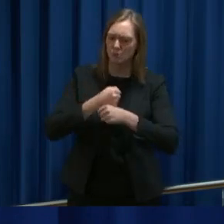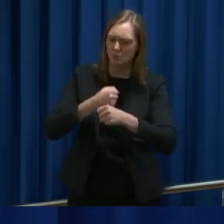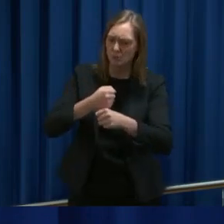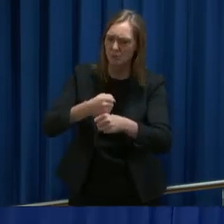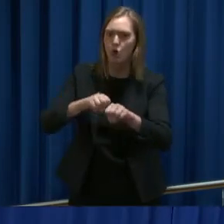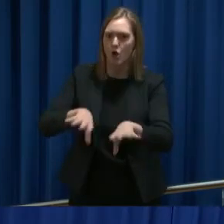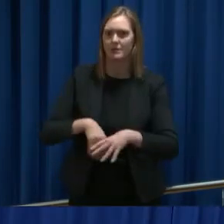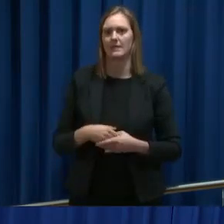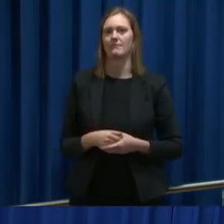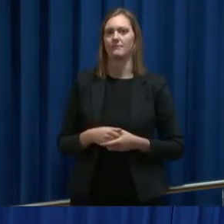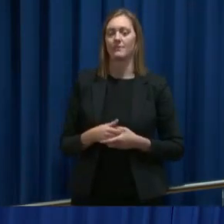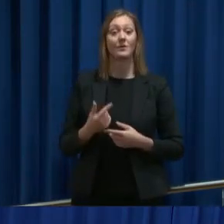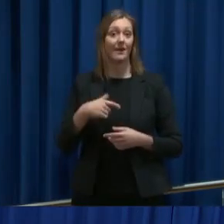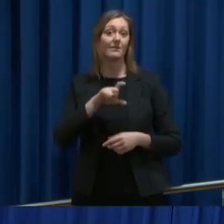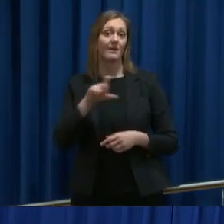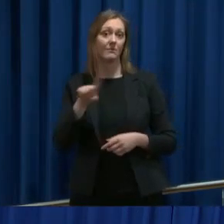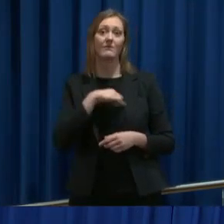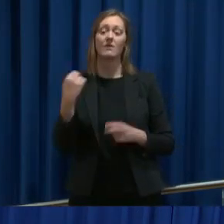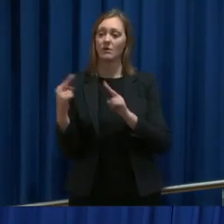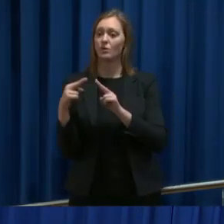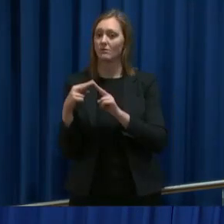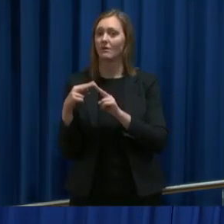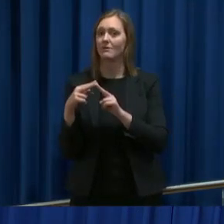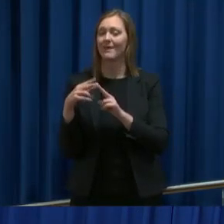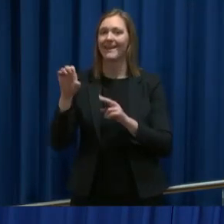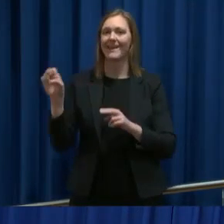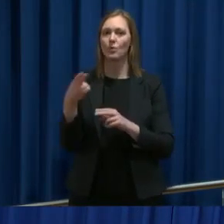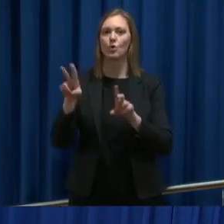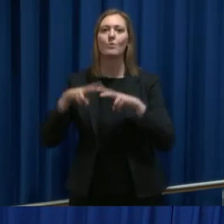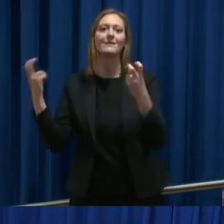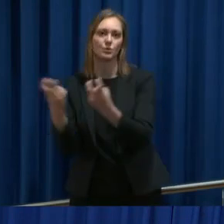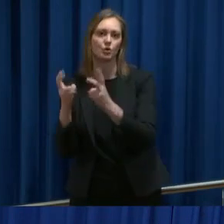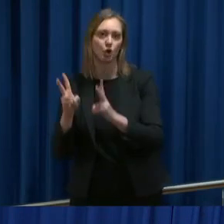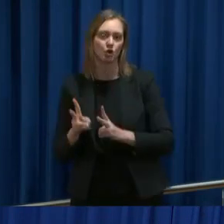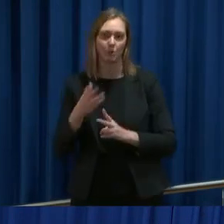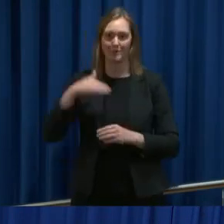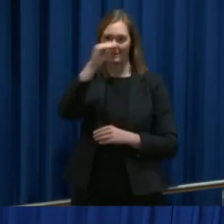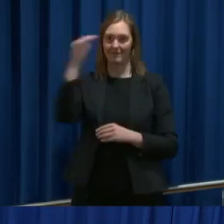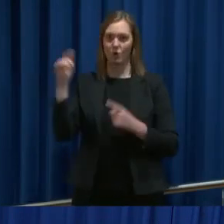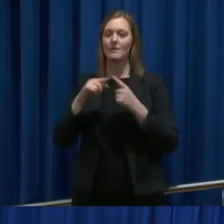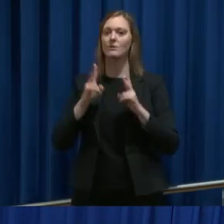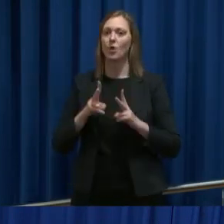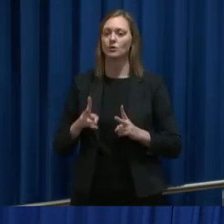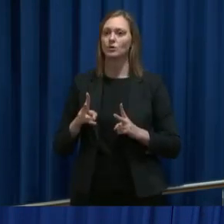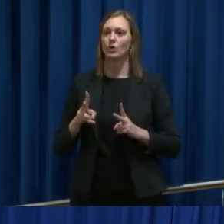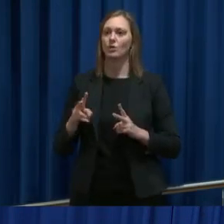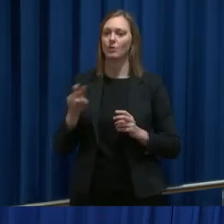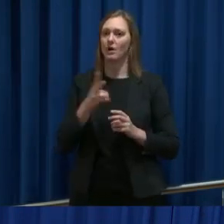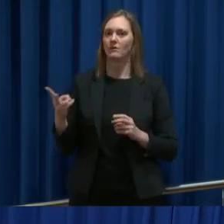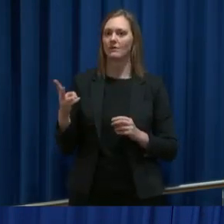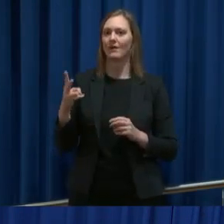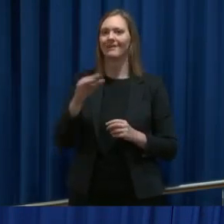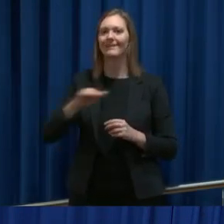Og dette er også et tema som vi har vært i kontakt med og er jo kommisjonen på, både på mitt nivå, men også på vår envasade og fra